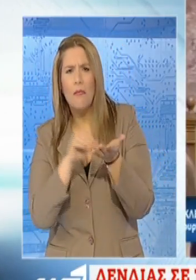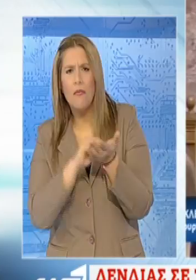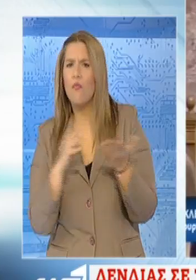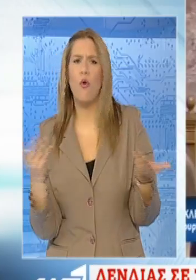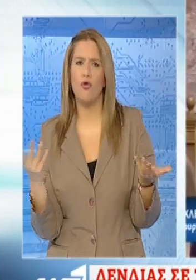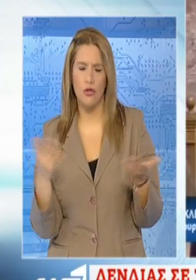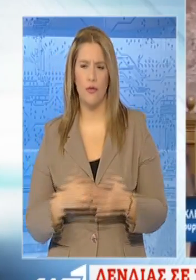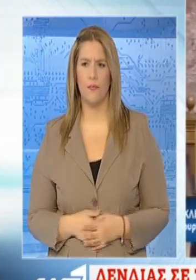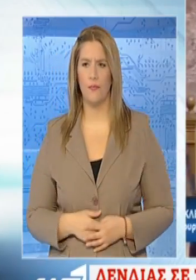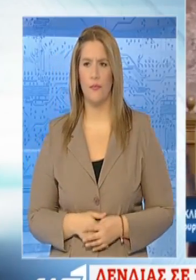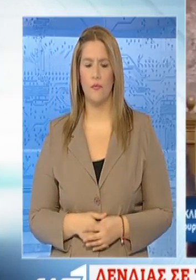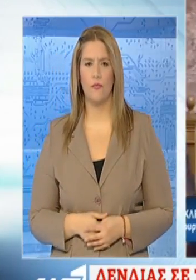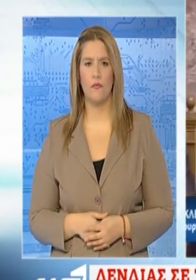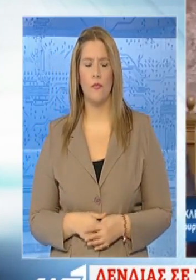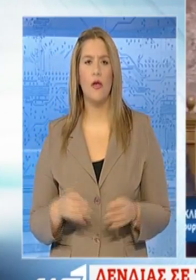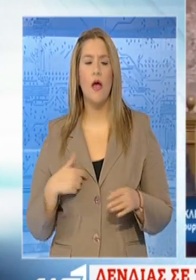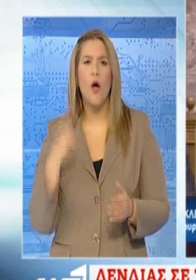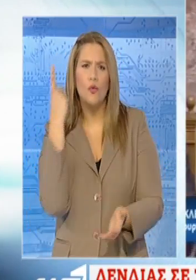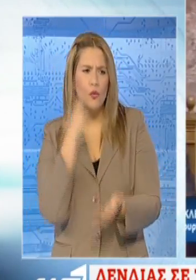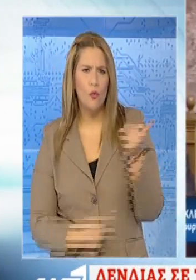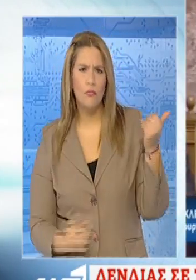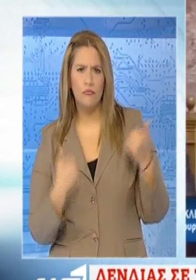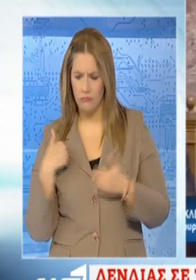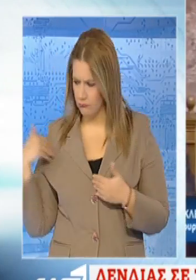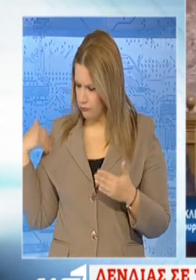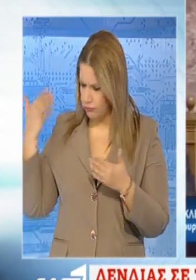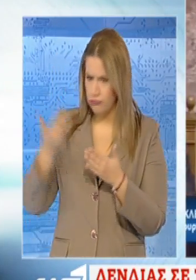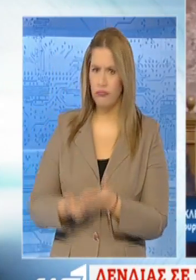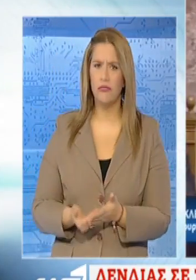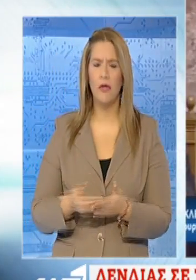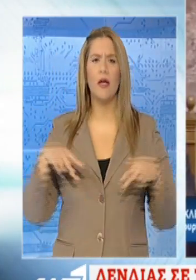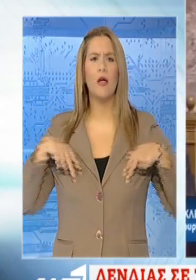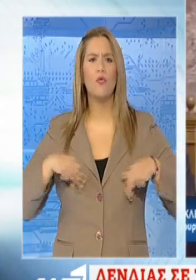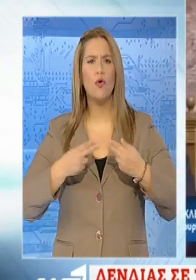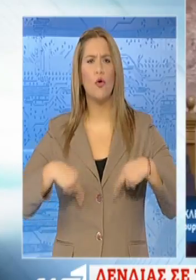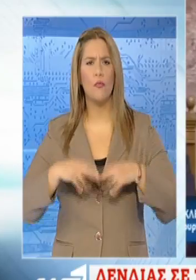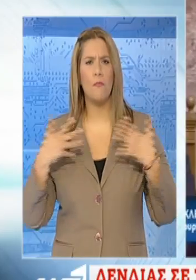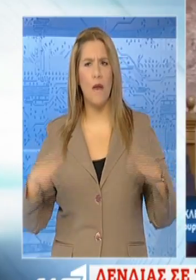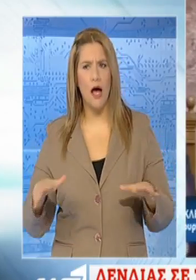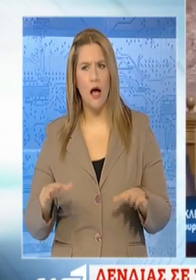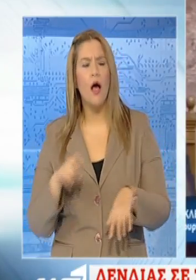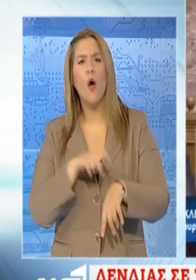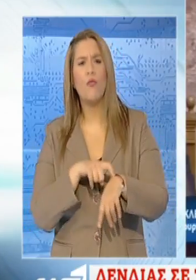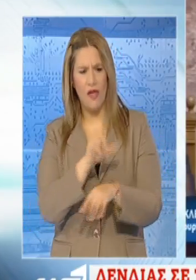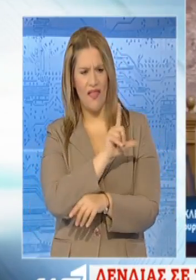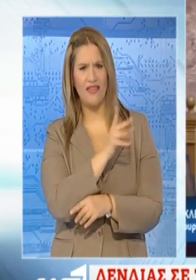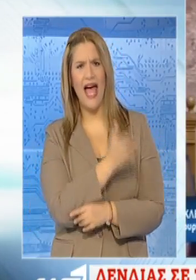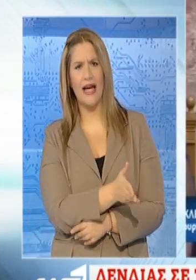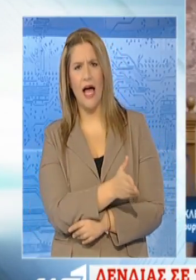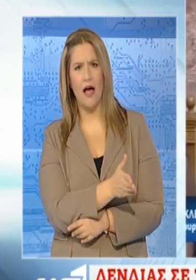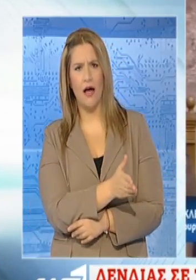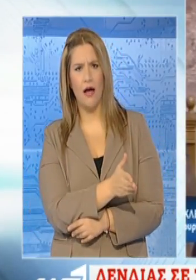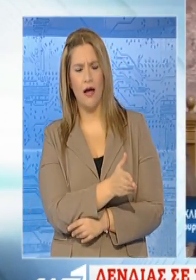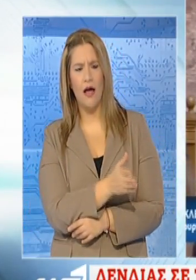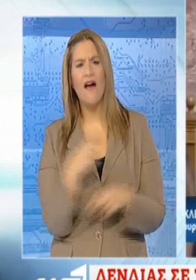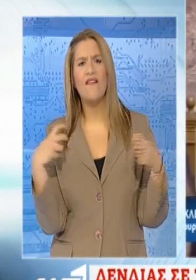Κάνανε μαύρα μάτια να με δούνε από τότε που τελείωσε το Eurogroup. Να σας θυμίσω ότι το Eurogroup ήταν τη Δευτέρα και ήμουν